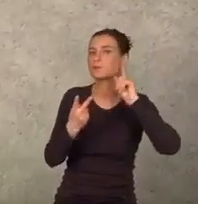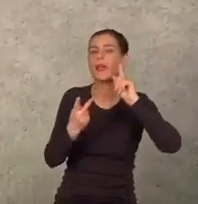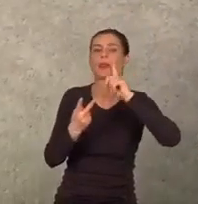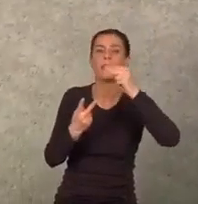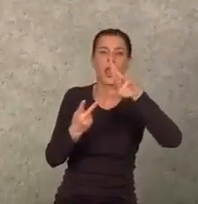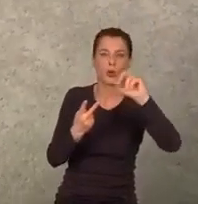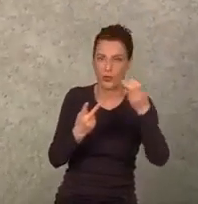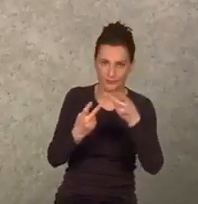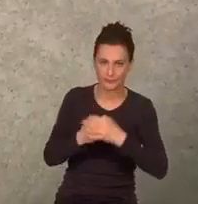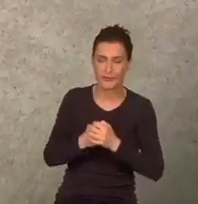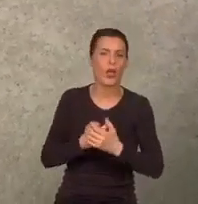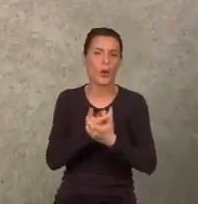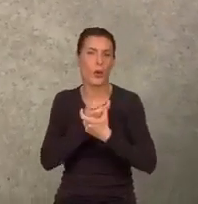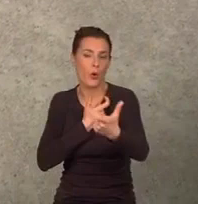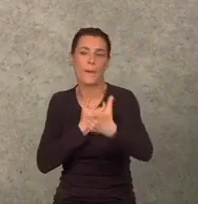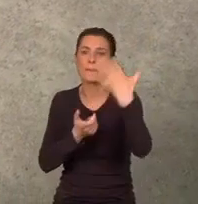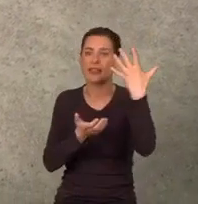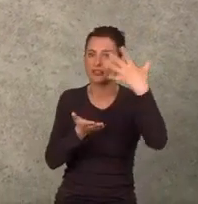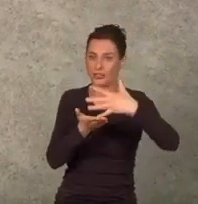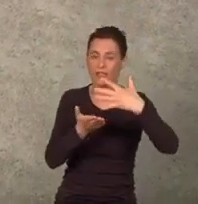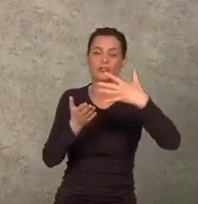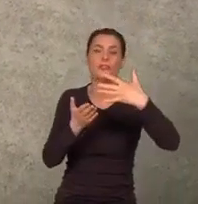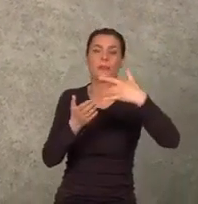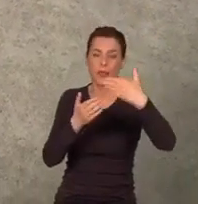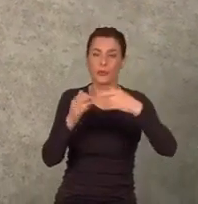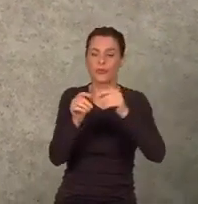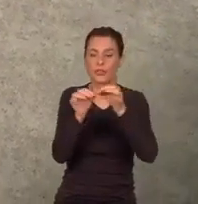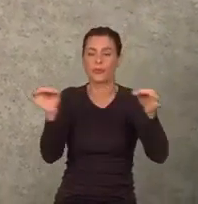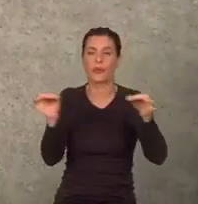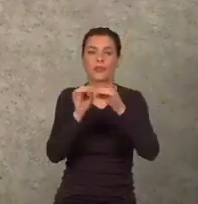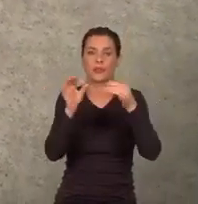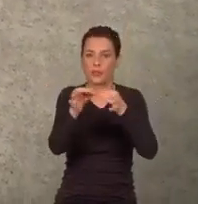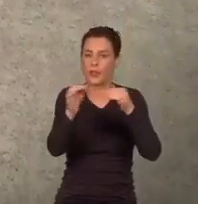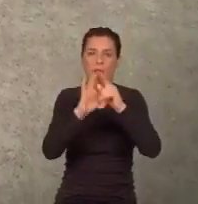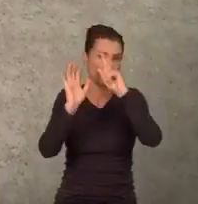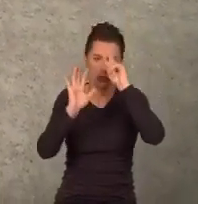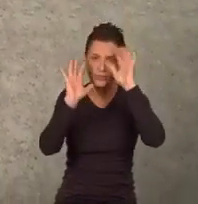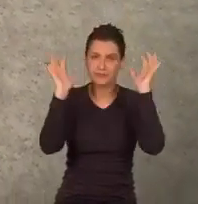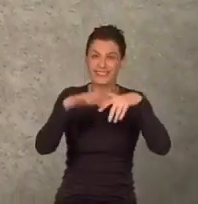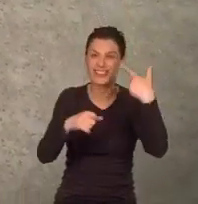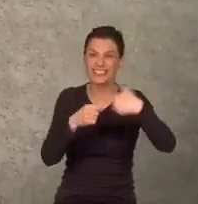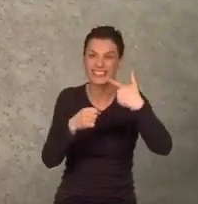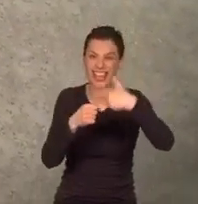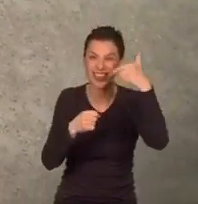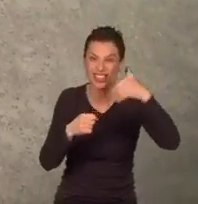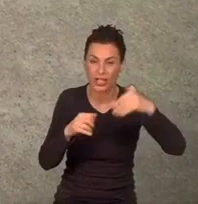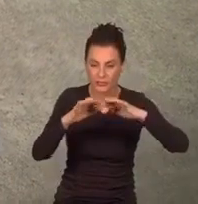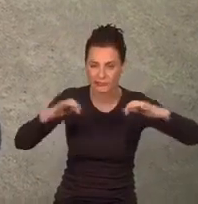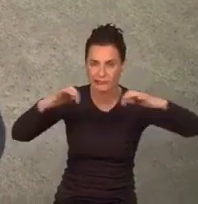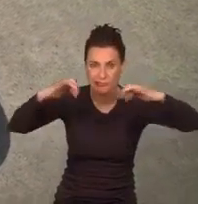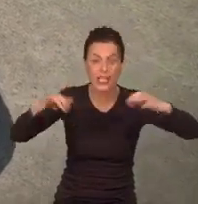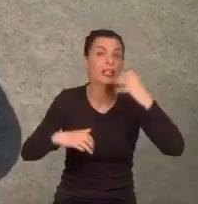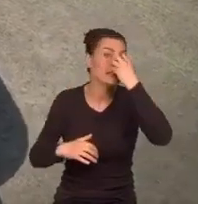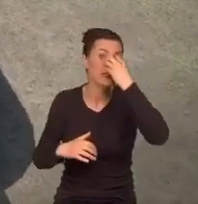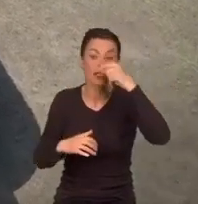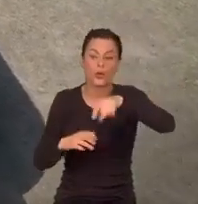Obiekt długości 500 i szerokości 100 metrów mógł pomieścić do 20 tysięcy widzów. Ten sam cyrk